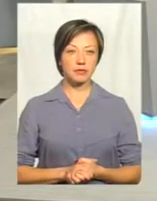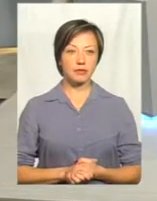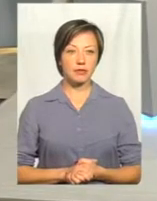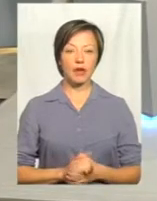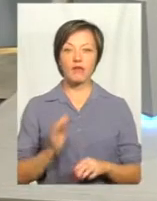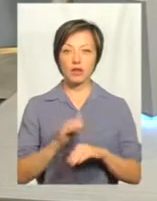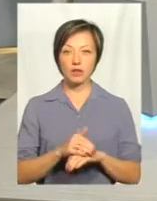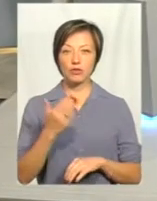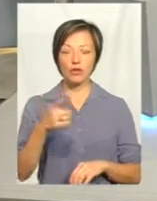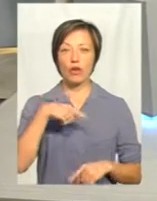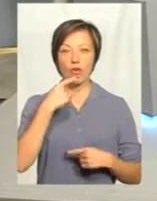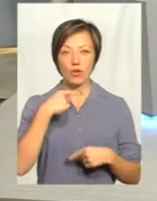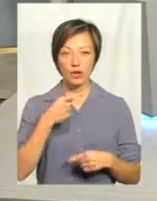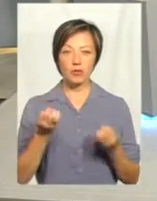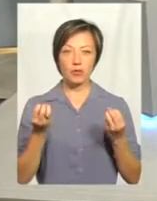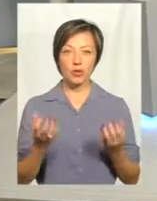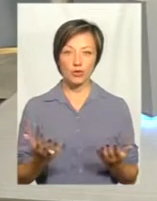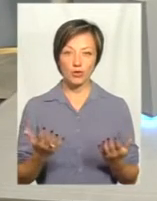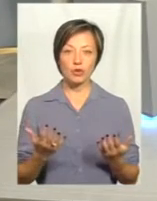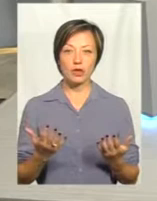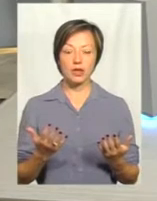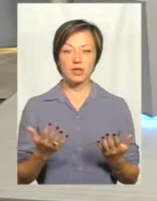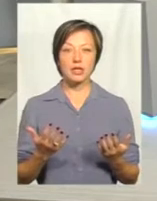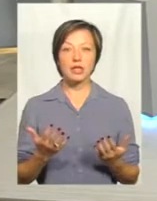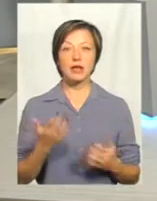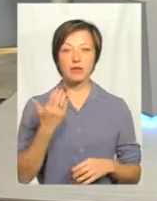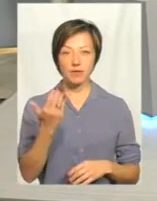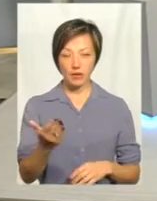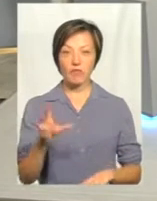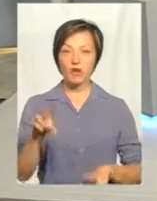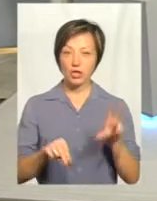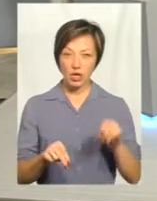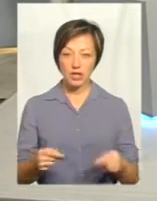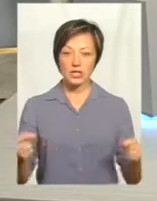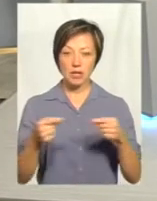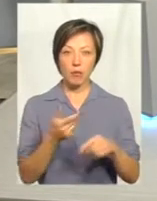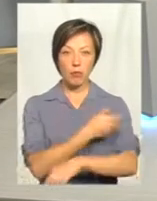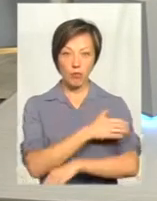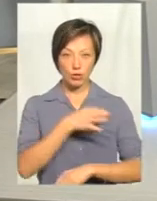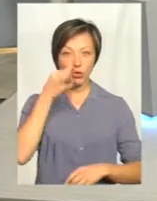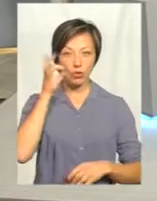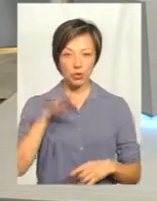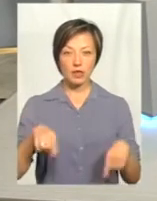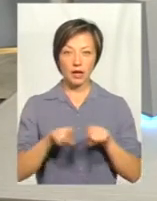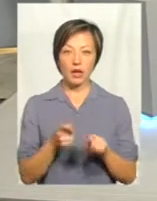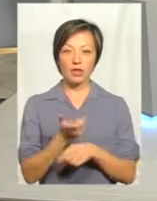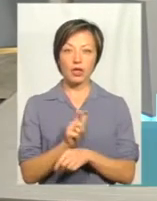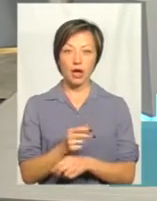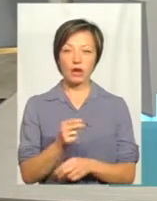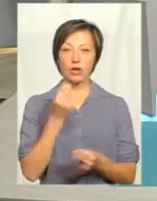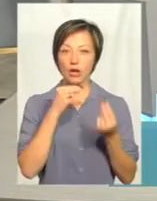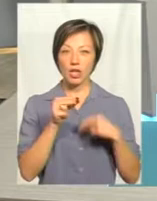Та, про що ви говорили, просто скажіть, ви теж вважаєте, що саме польський досвід такий найдоречніший,